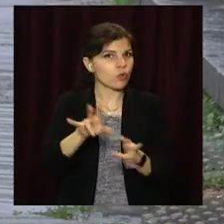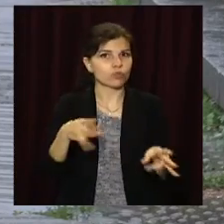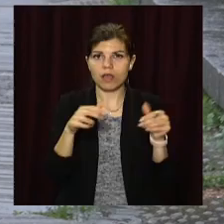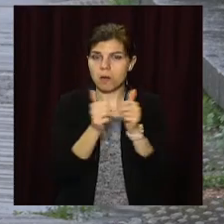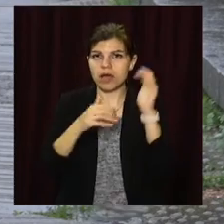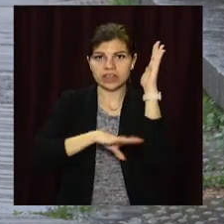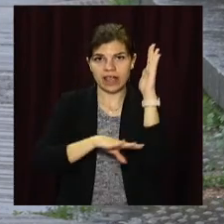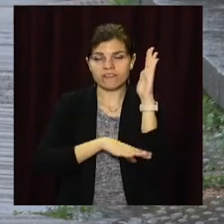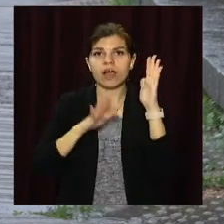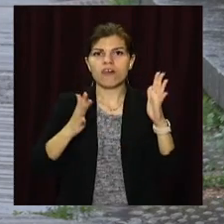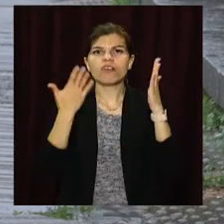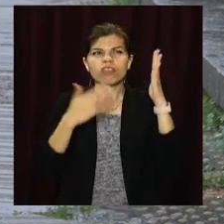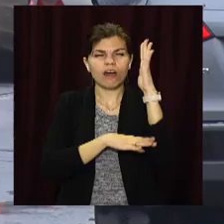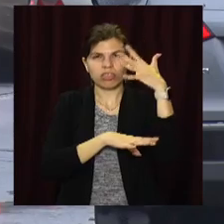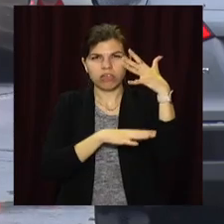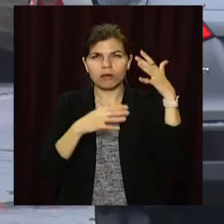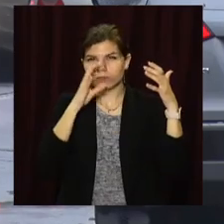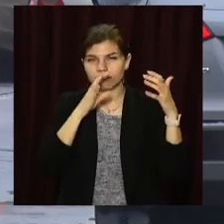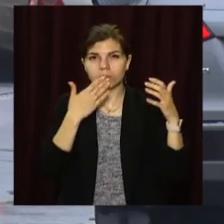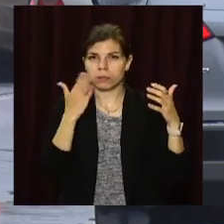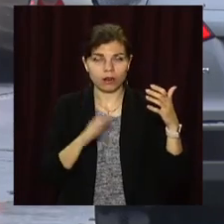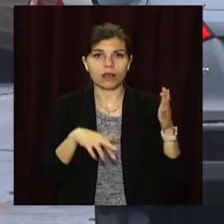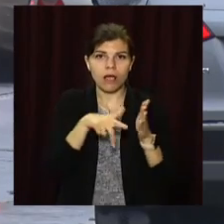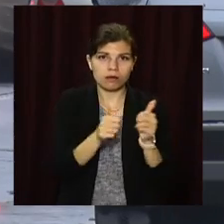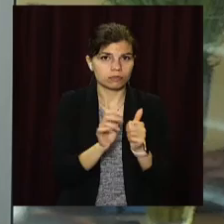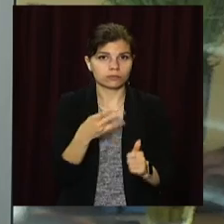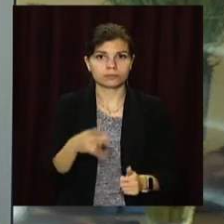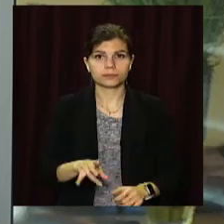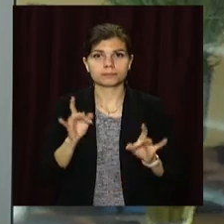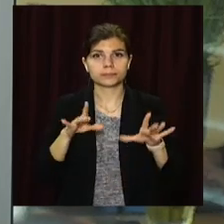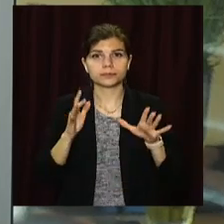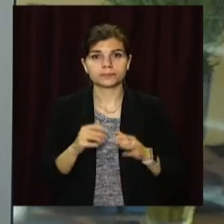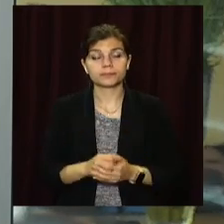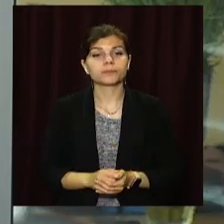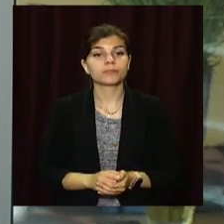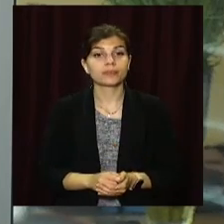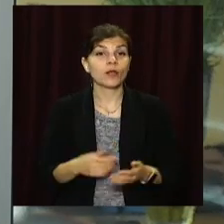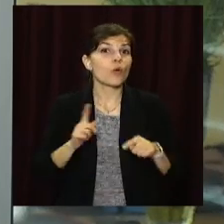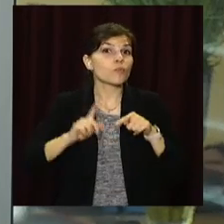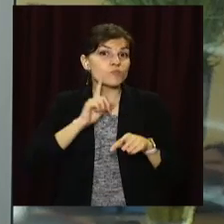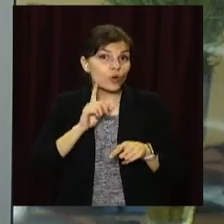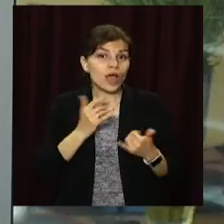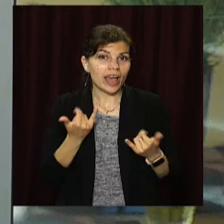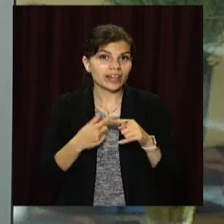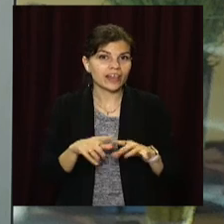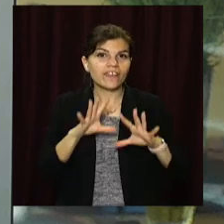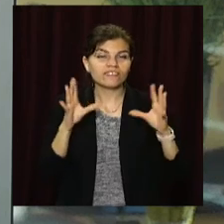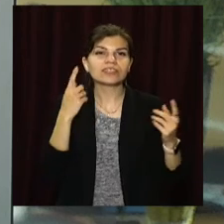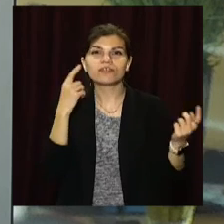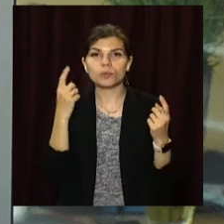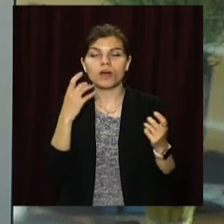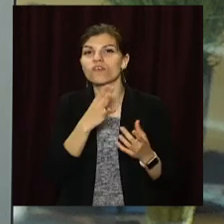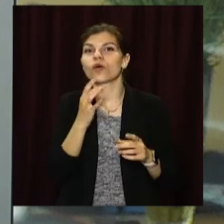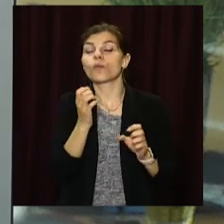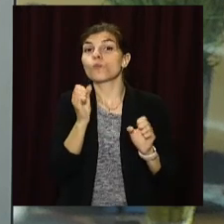обачними та не ходити поблизу дерев в аварійному стані. І поки що це всі новини. Більше інформації ви